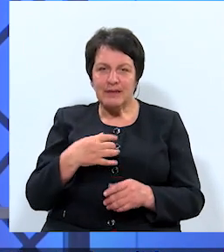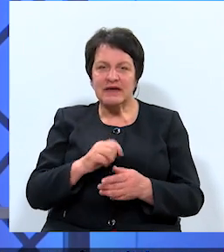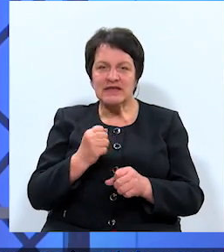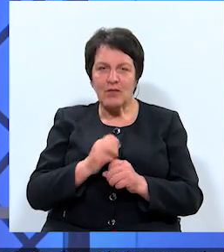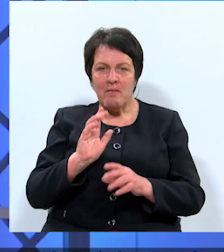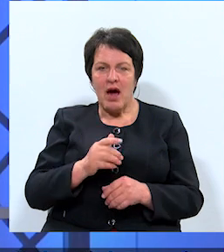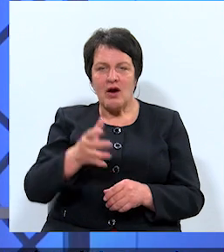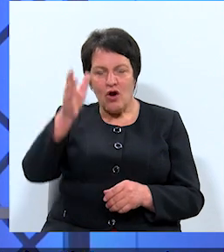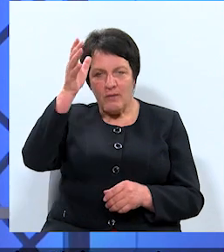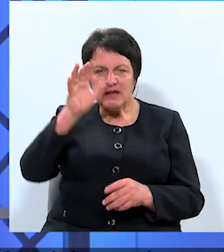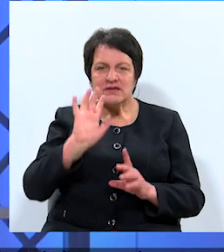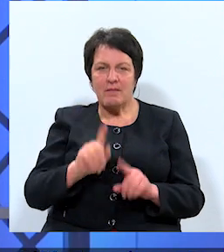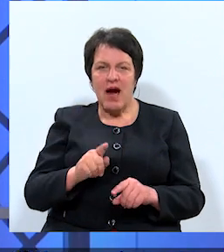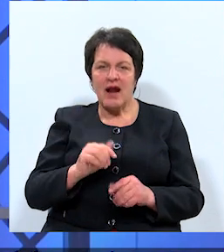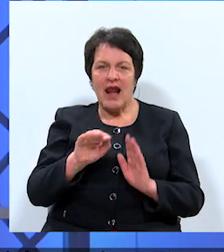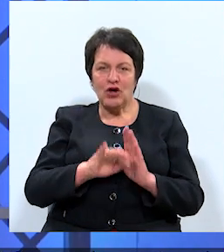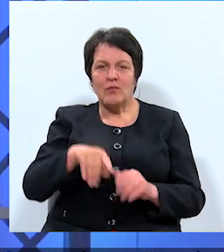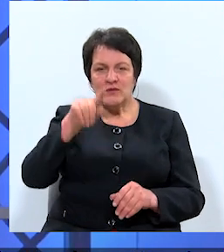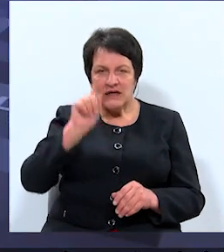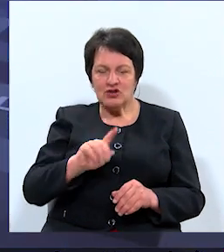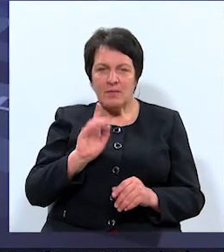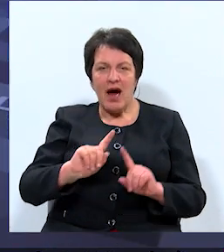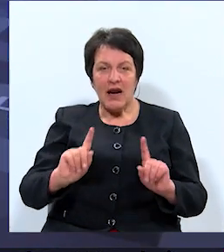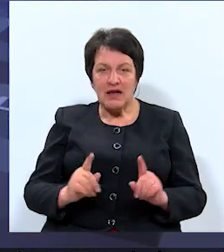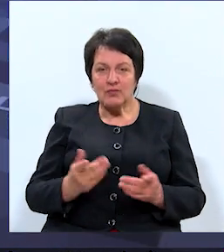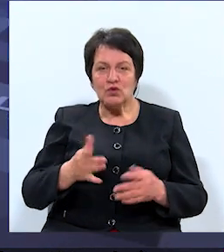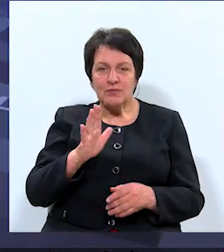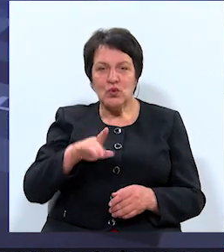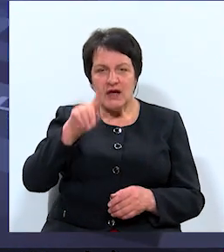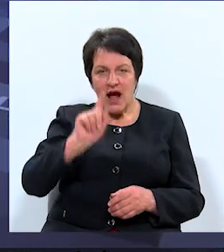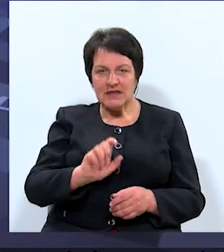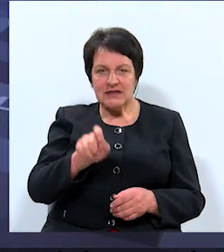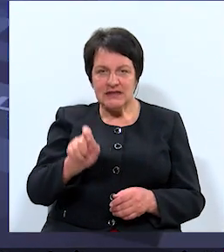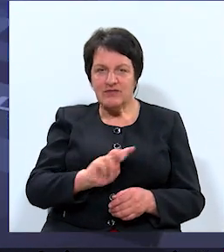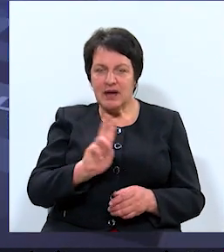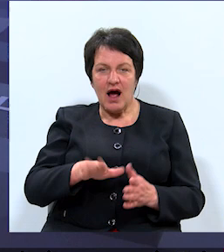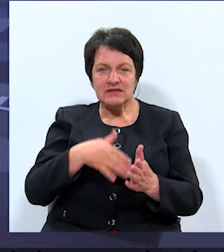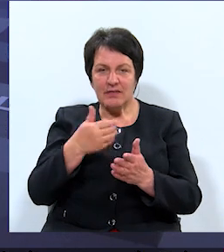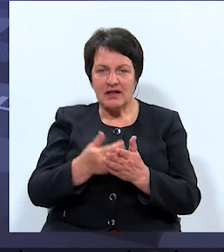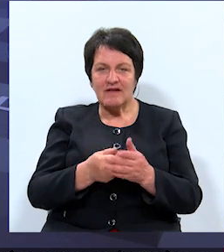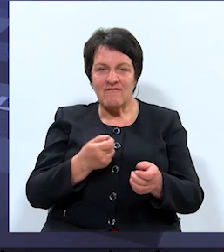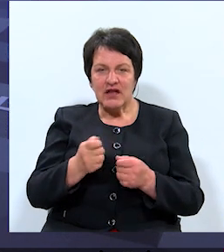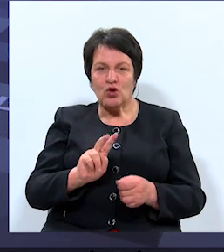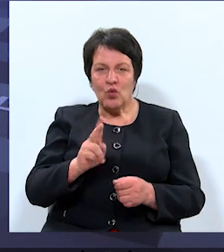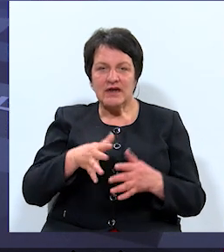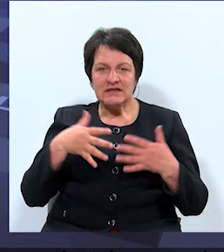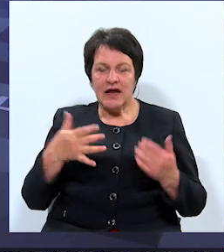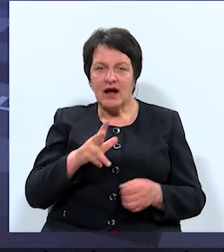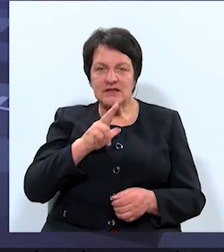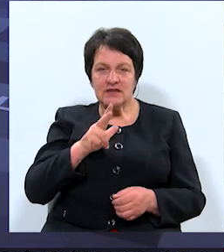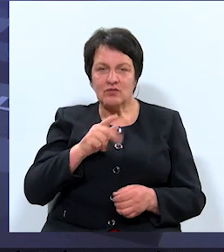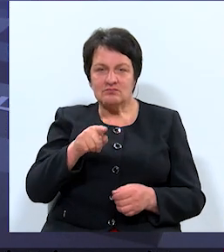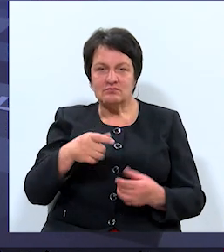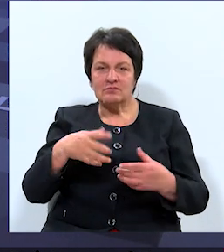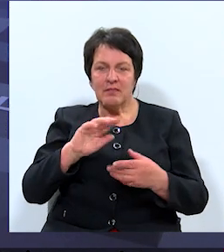par kompetenci, par likumu zināšanām, par lietām, kuras būtu jāzina cilvēkam, kurš pretendē vadīt otrās lielākās